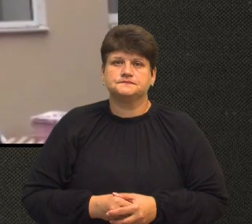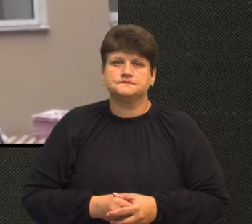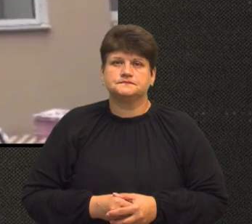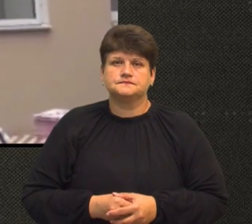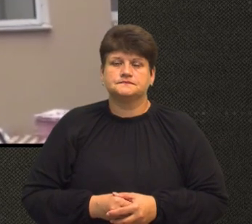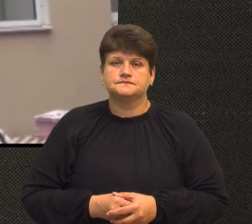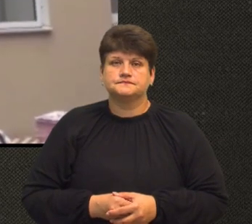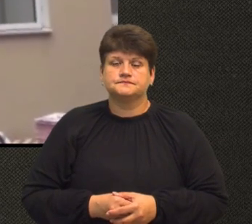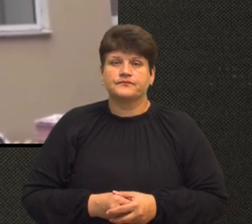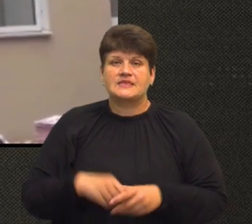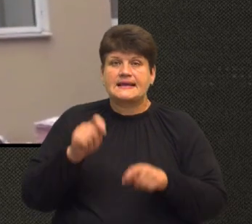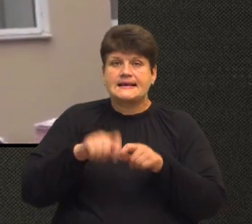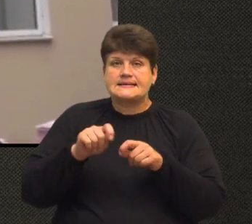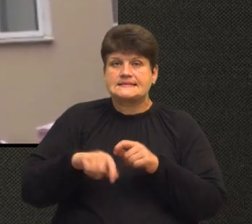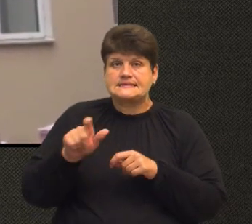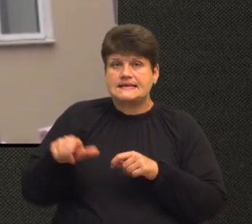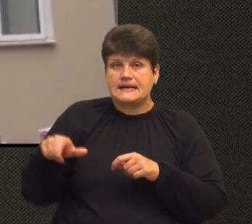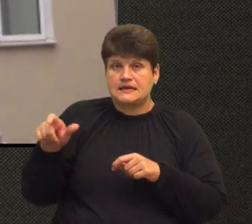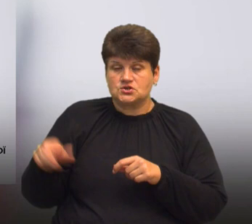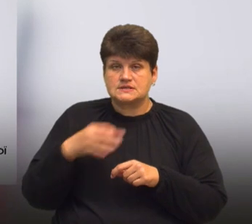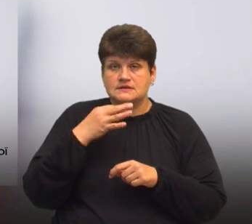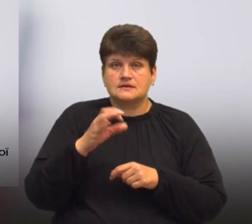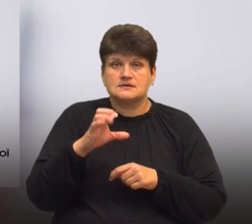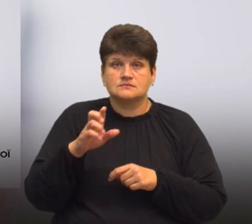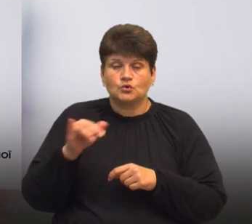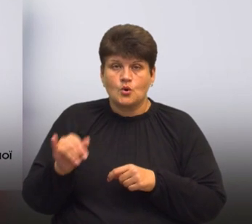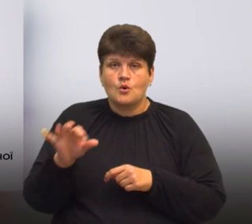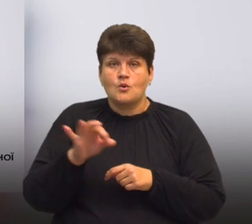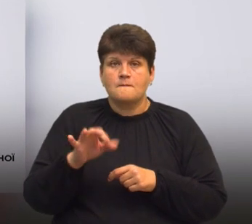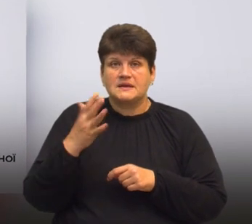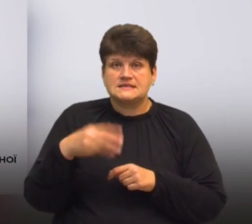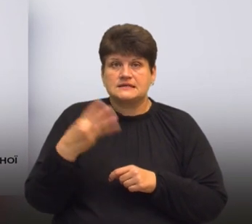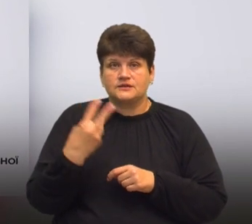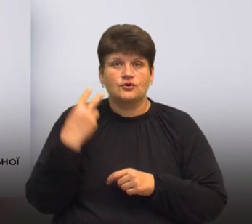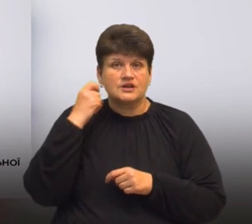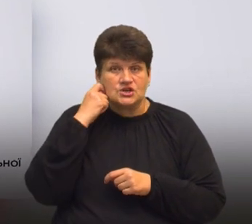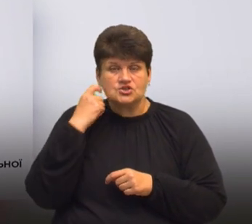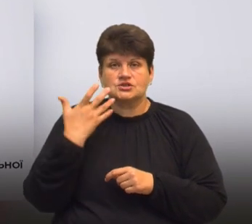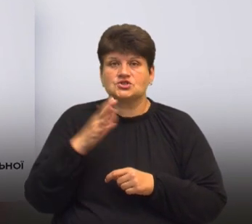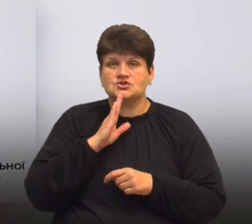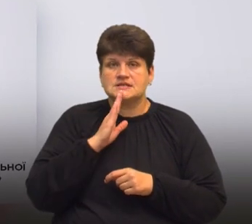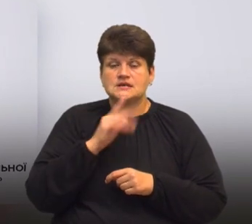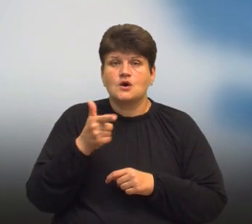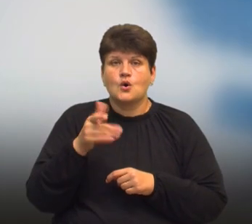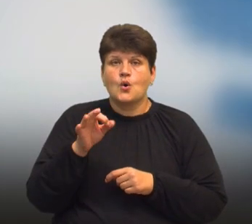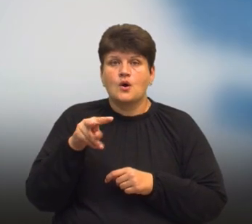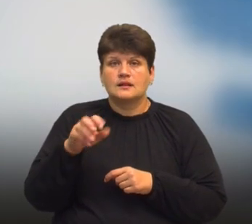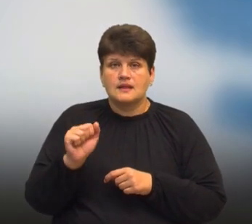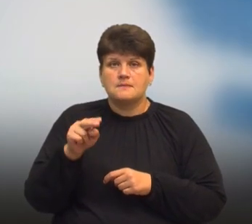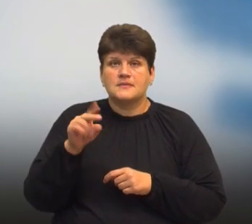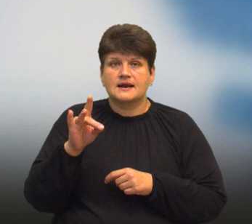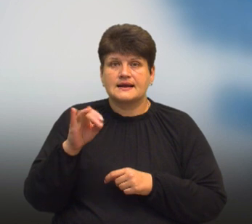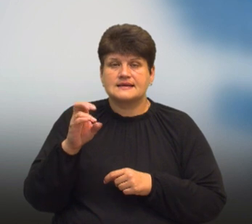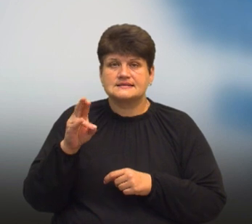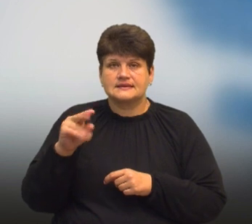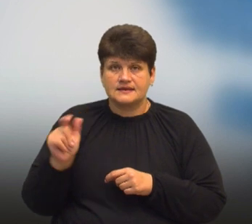Слідчі Тернопільського управління СБУ повідомили про підозру 53-річній жительці міста Гола Пристань, яка приєдналася до органів окупаційної